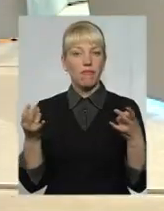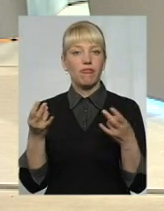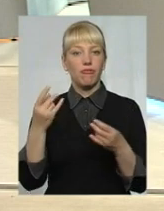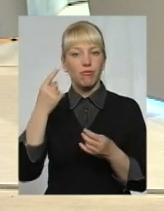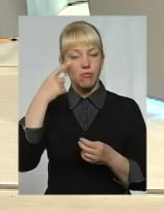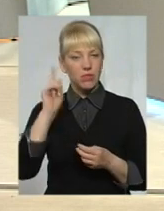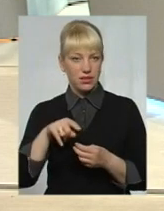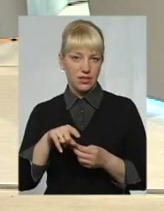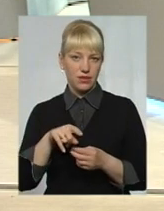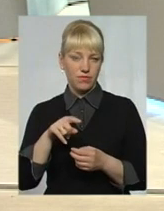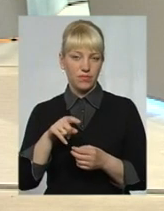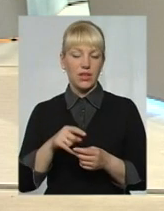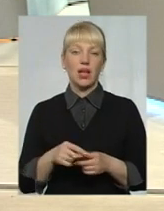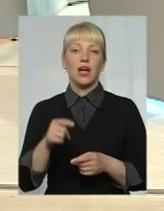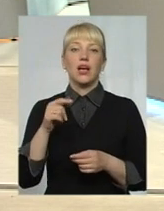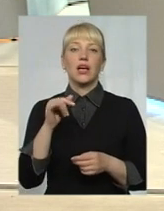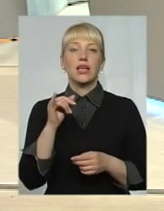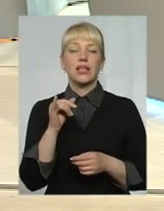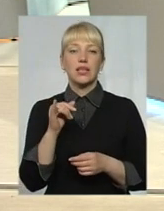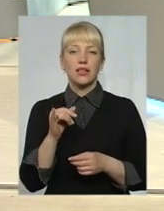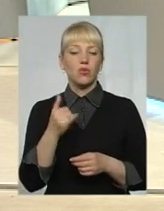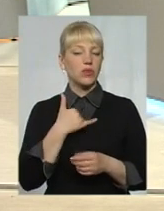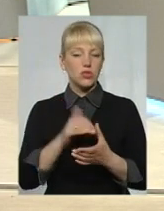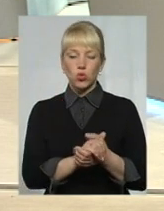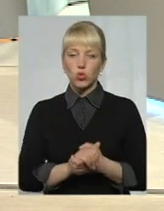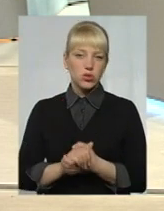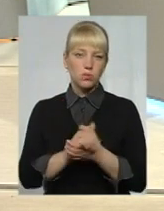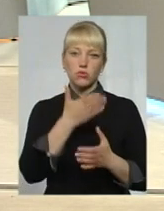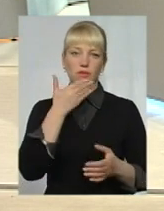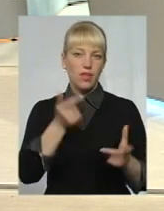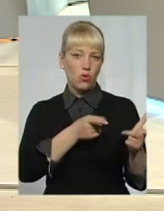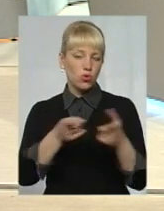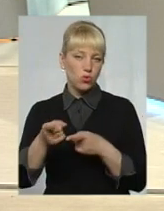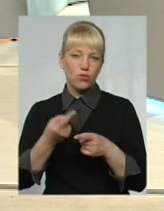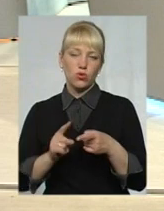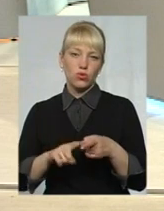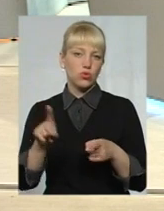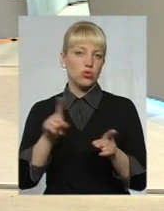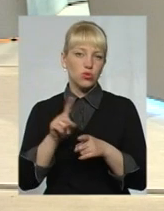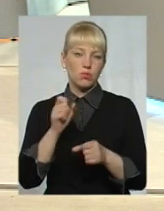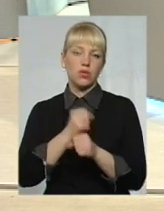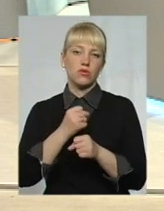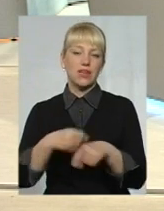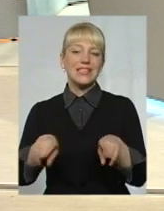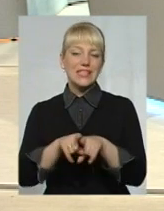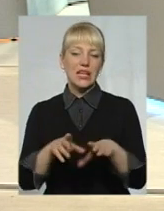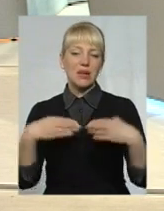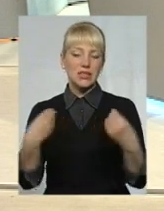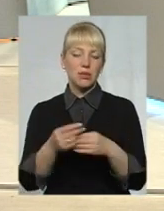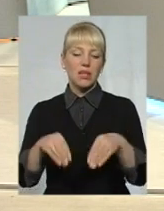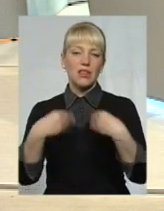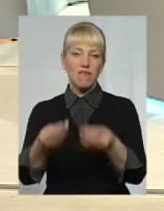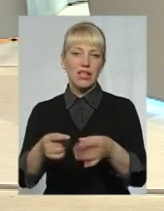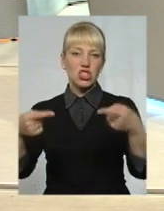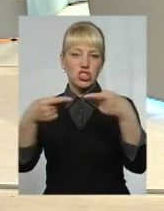напевне, що у нас на сьогоднішній день все суспільство не готове до того, щоб працювати з цими сім'ями і давати їм чітке